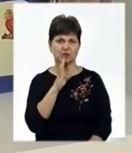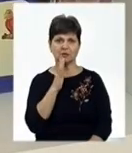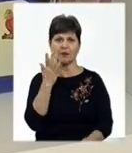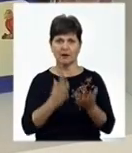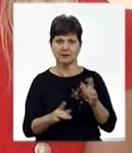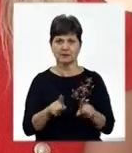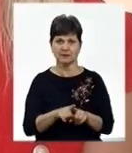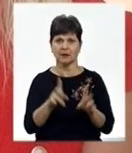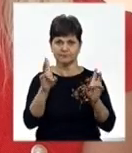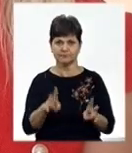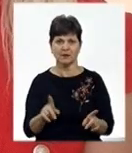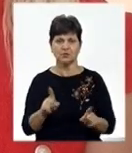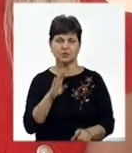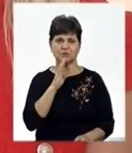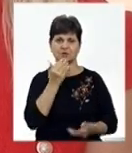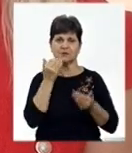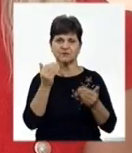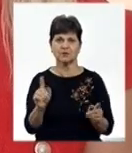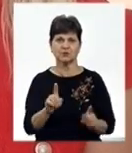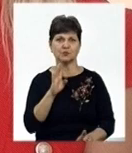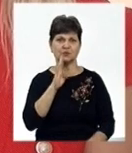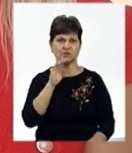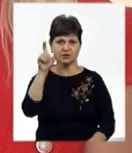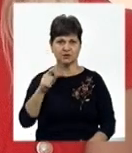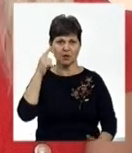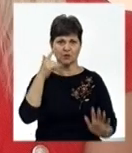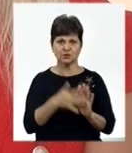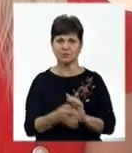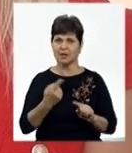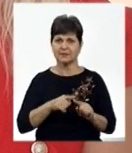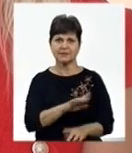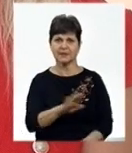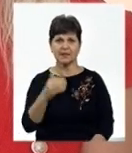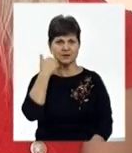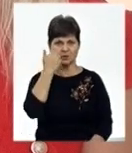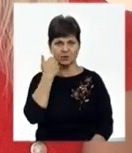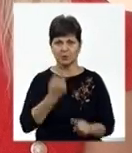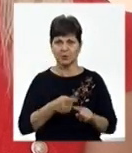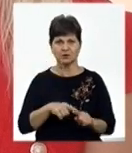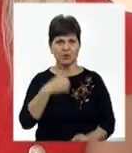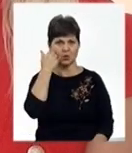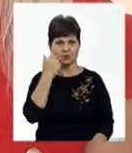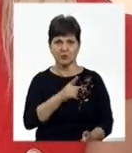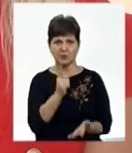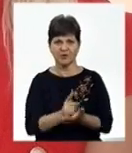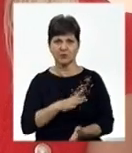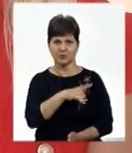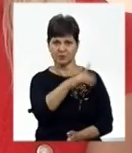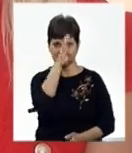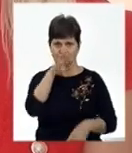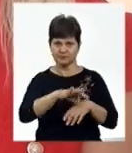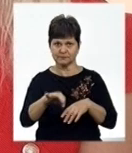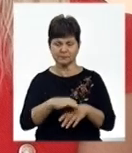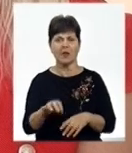трапляється, щоб вона зверталася, щоб вона розуміла, що це не соромно, що про це соромно має бути кривнику, а не